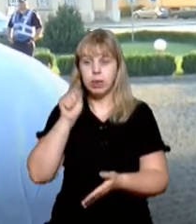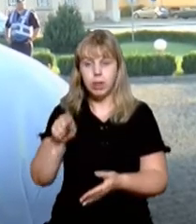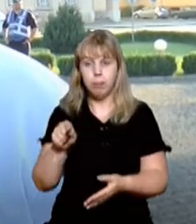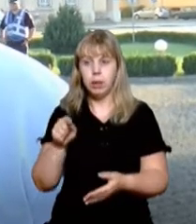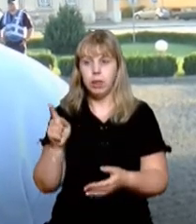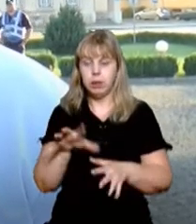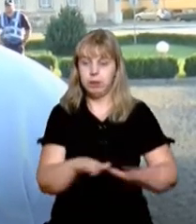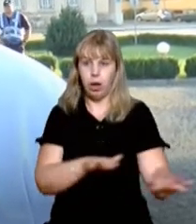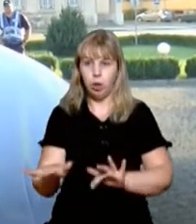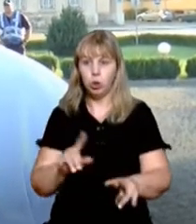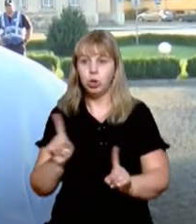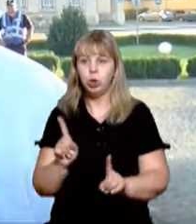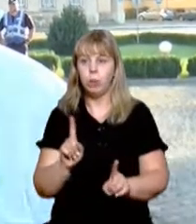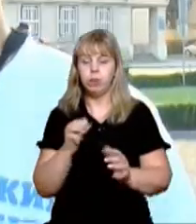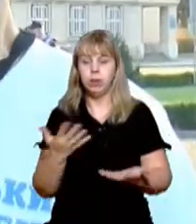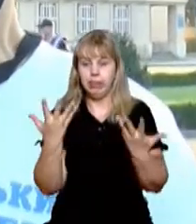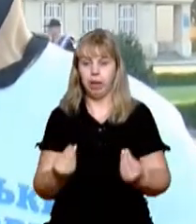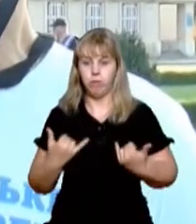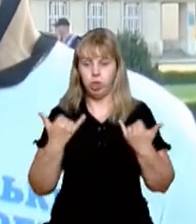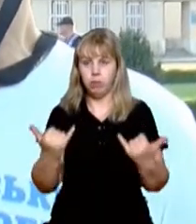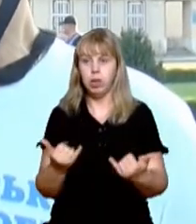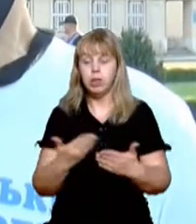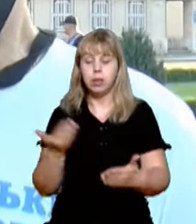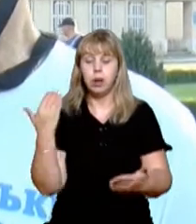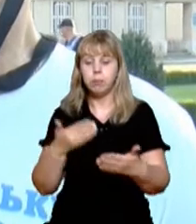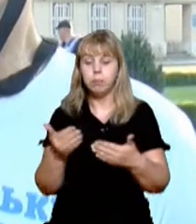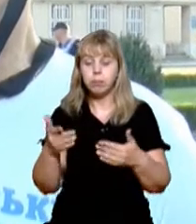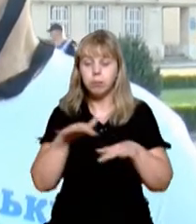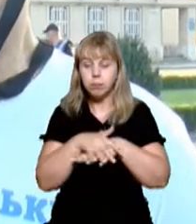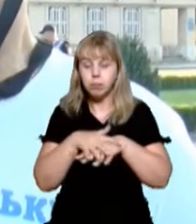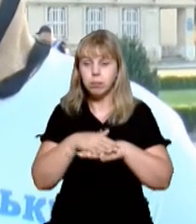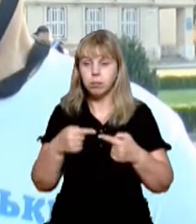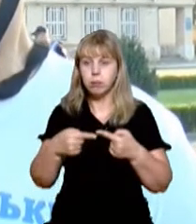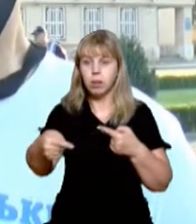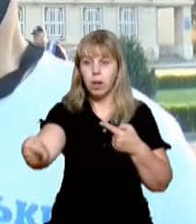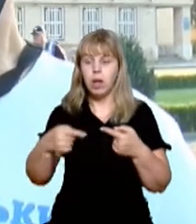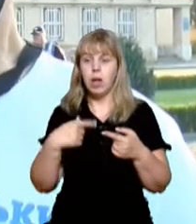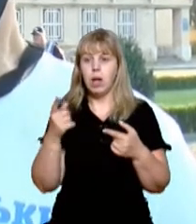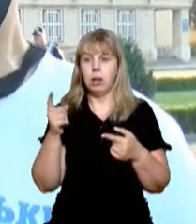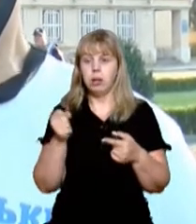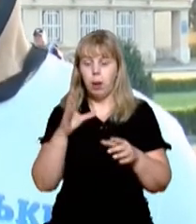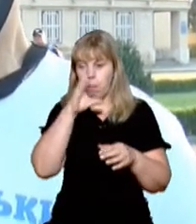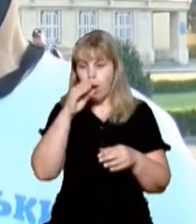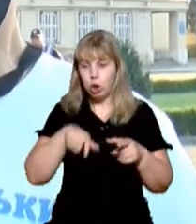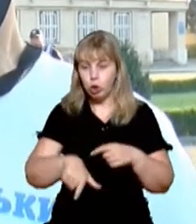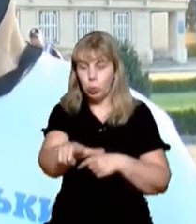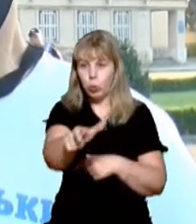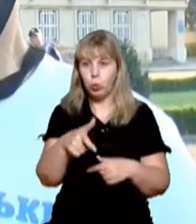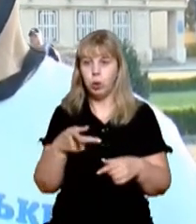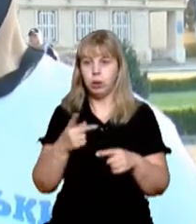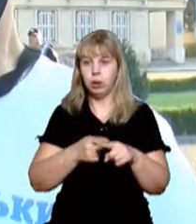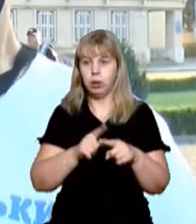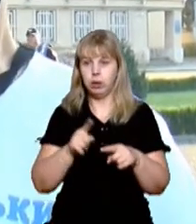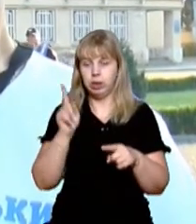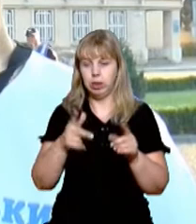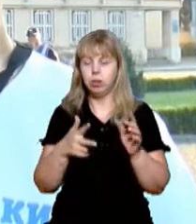заходах щодо Дня вшанування. За попередніми підрахунками, по маршруту до півтори тисячі